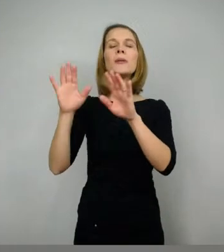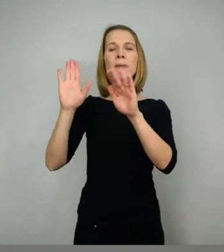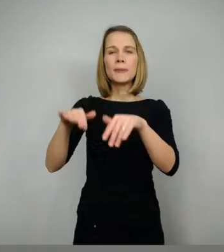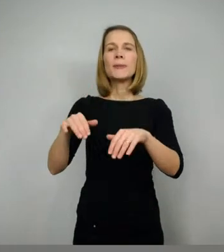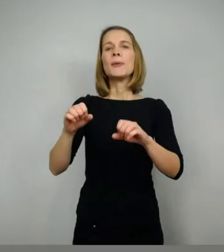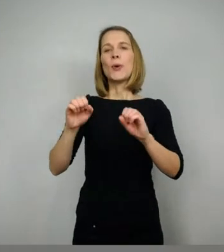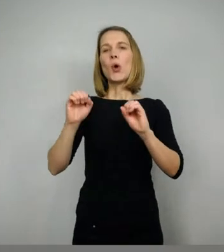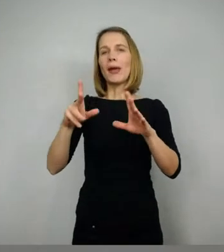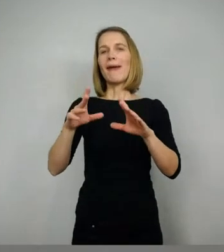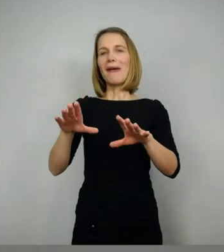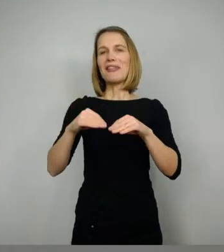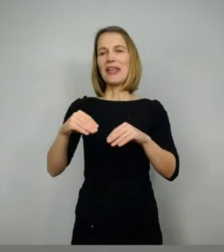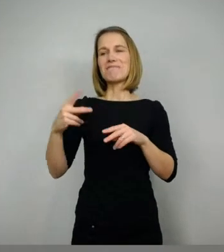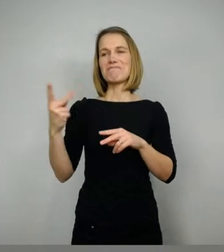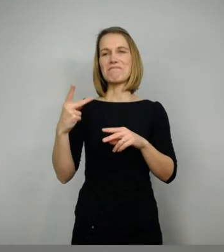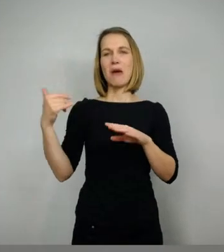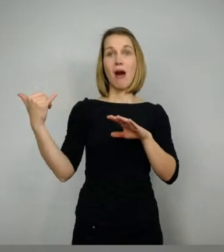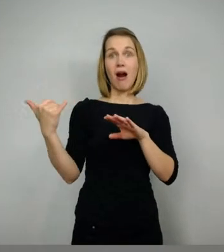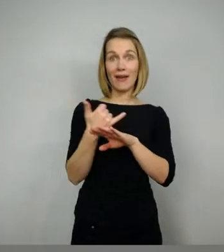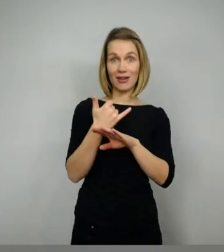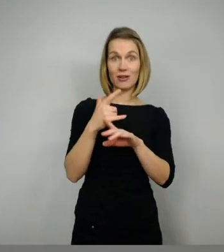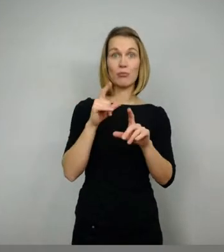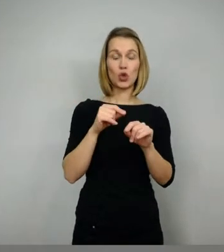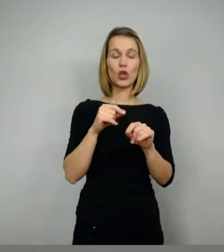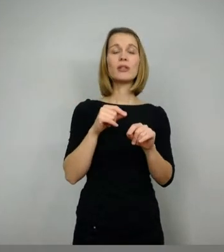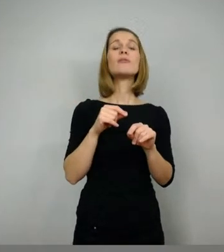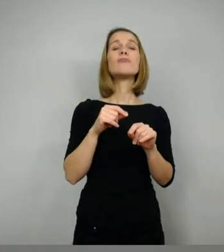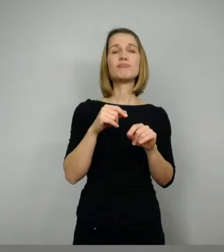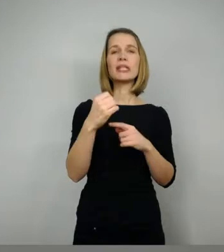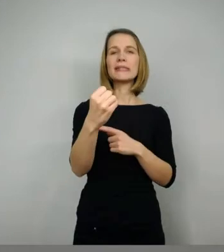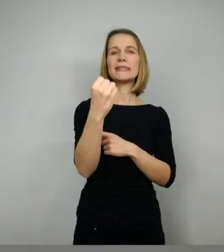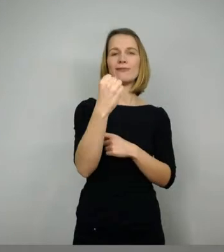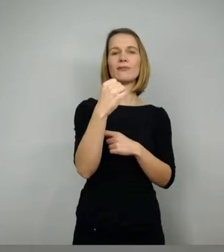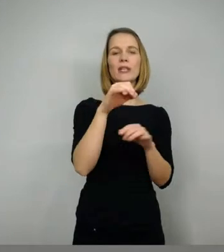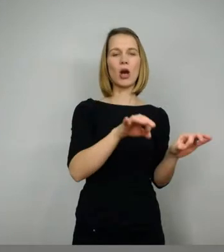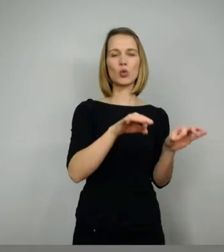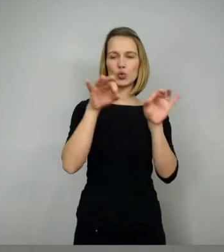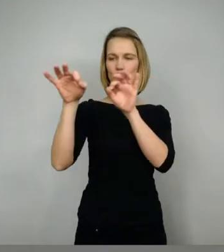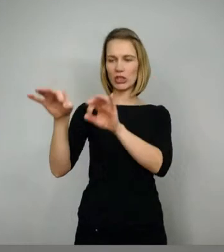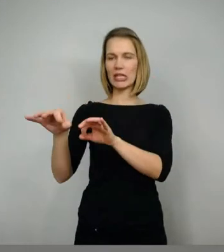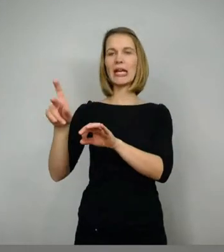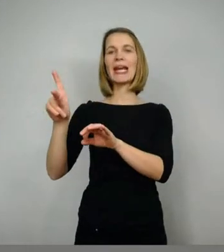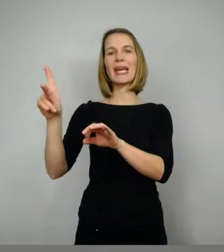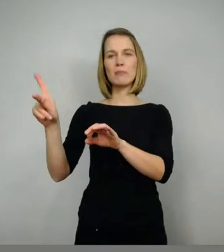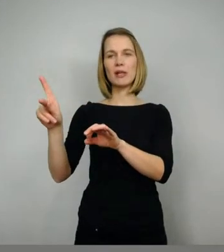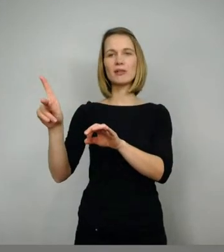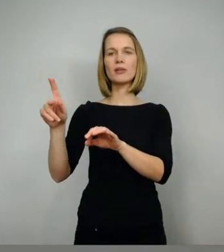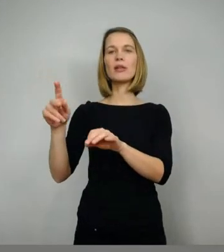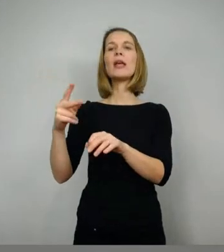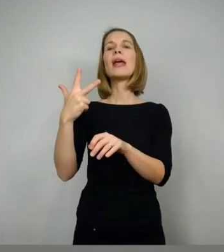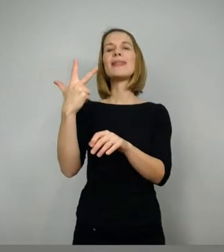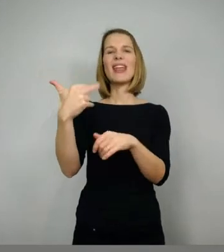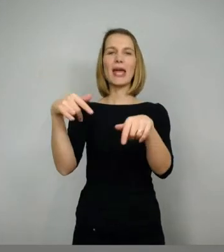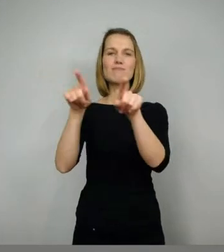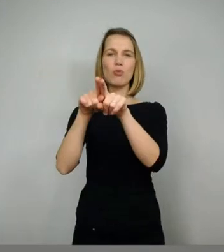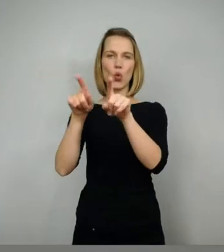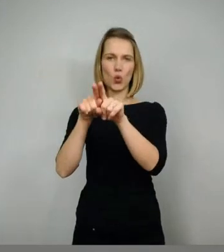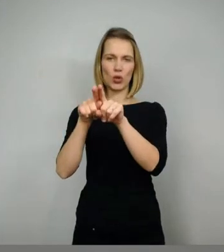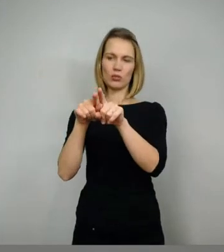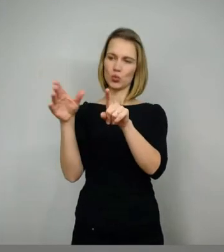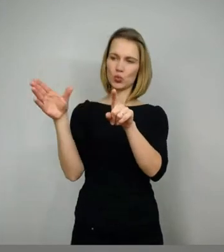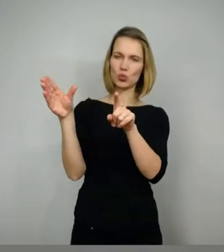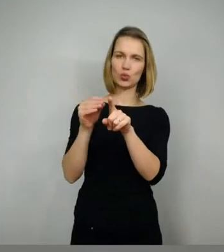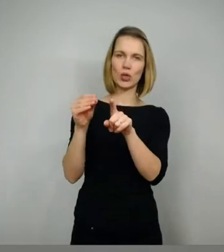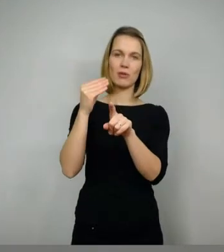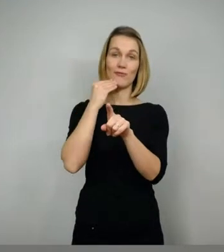Siegfried zieht also aus zu Krimhild. Die wohnt mit ihren Brüdern, die heißen Gunther, Gernot und Giselherr, die drei Gs. Gunther ist der König,